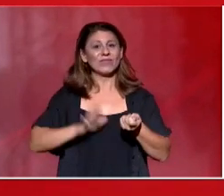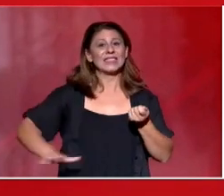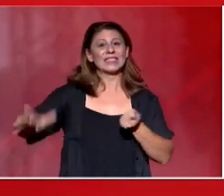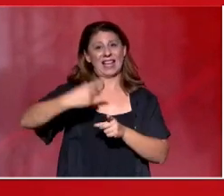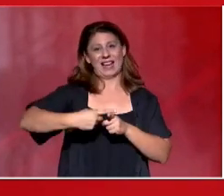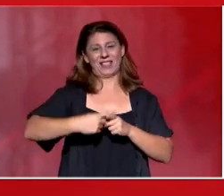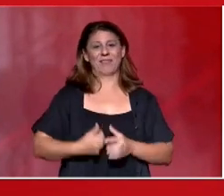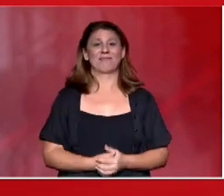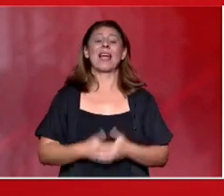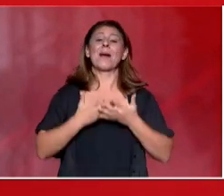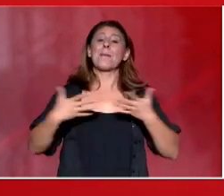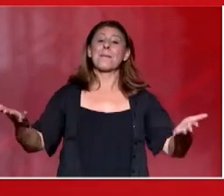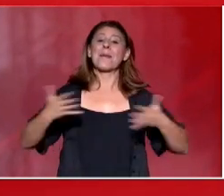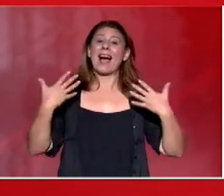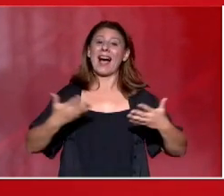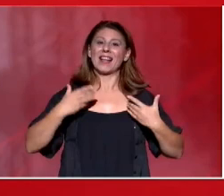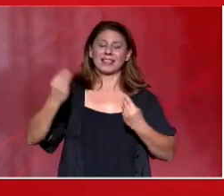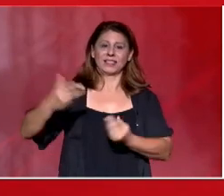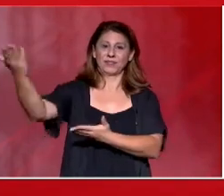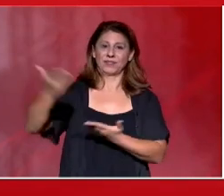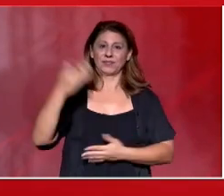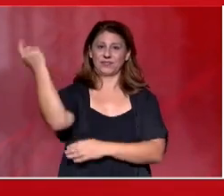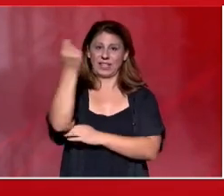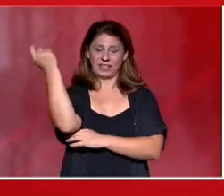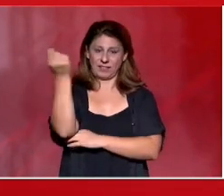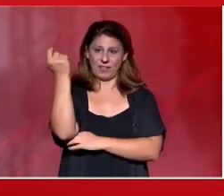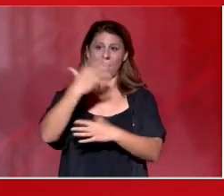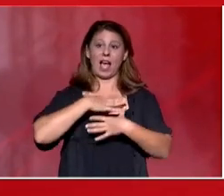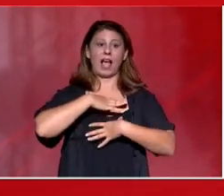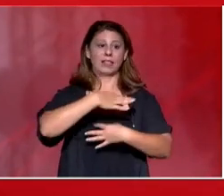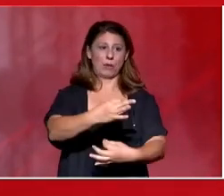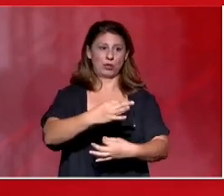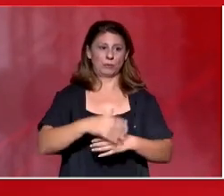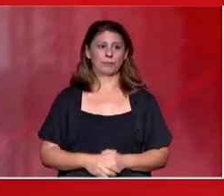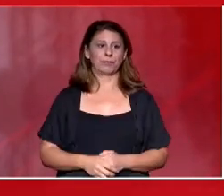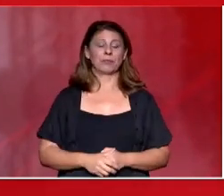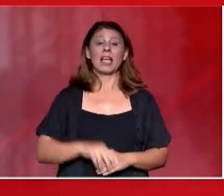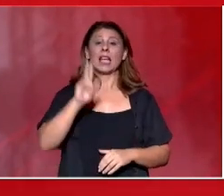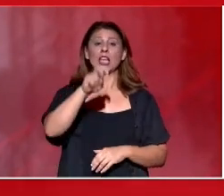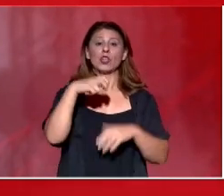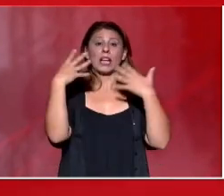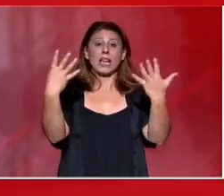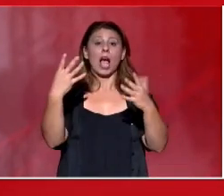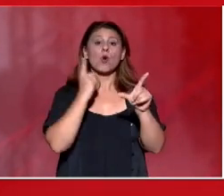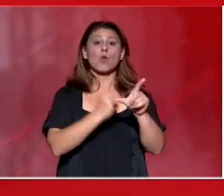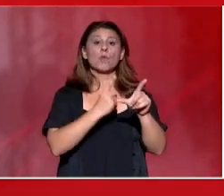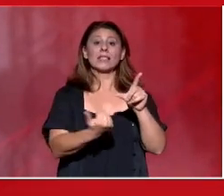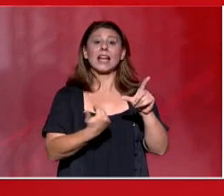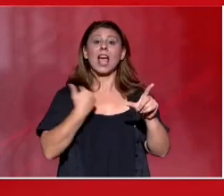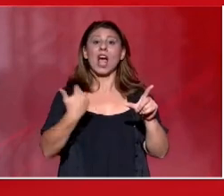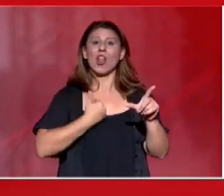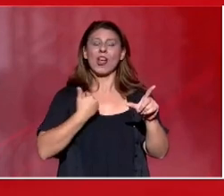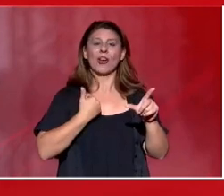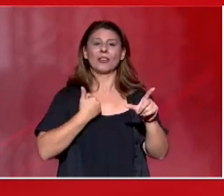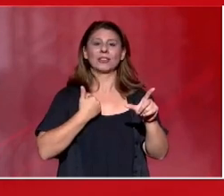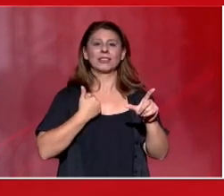καλωσορίζουμε στο Φεστιβάλ μας τις αντιπροσωπίες 29 κομμουνιστικών νεολεών και